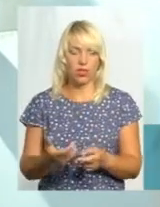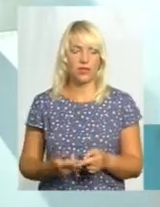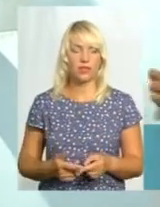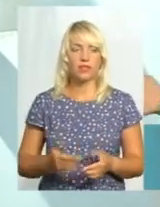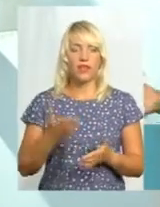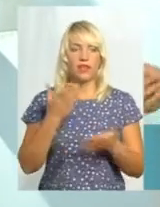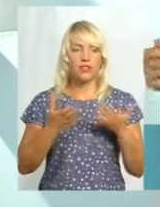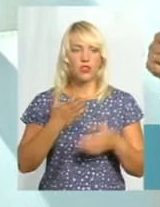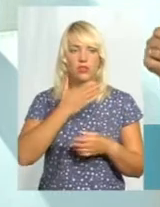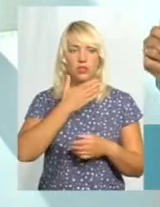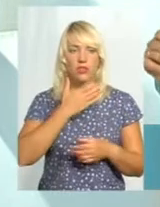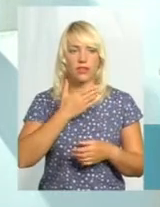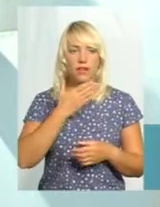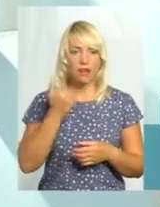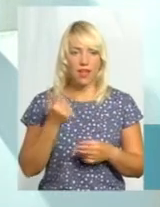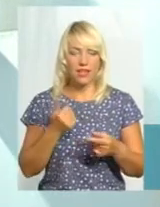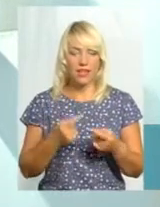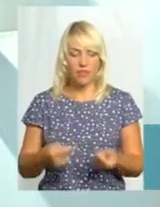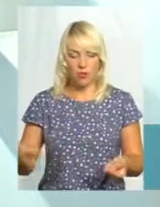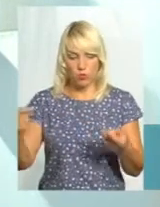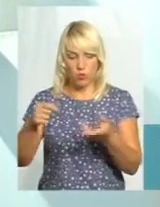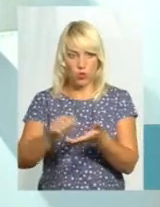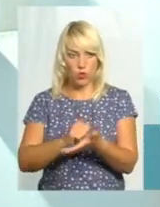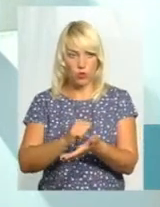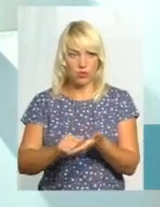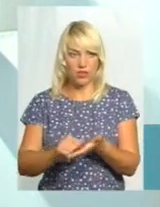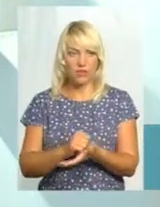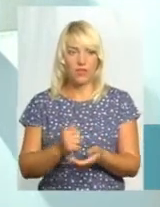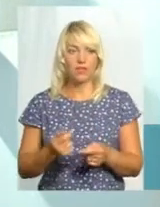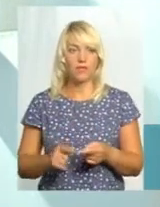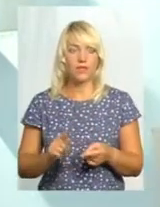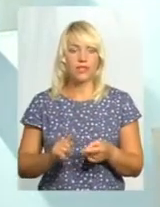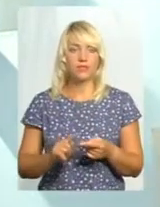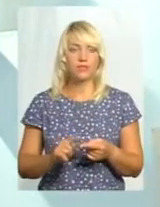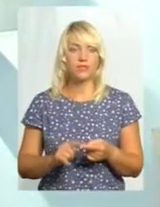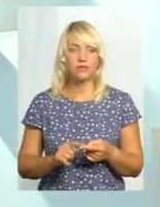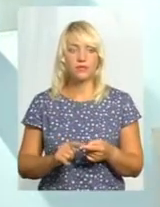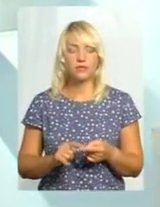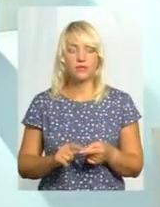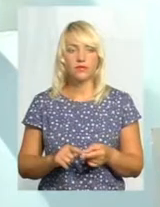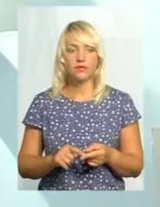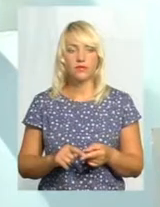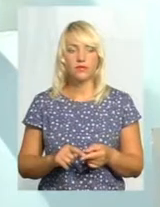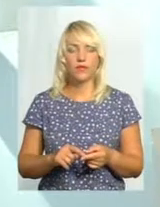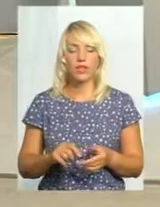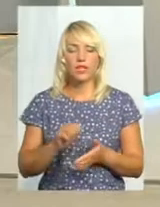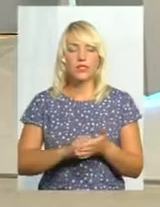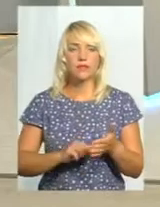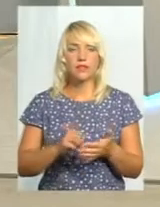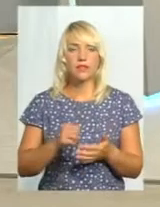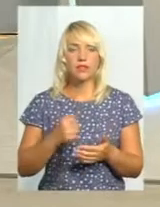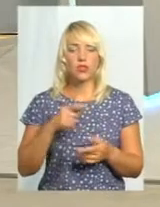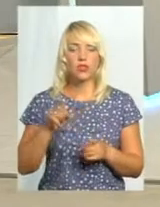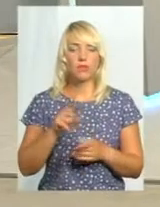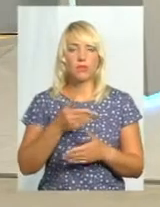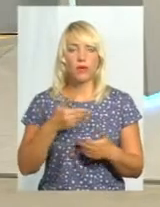виду діяльності працевлаштування за кордоном, тому що це ліцензовано. Але от з приводу того, що ми почули у сюжеті